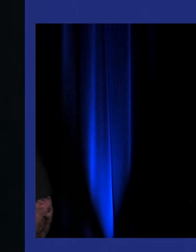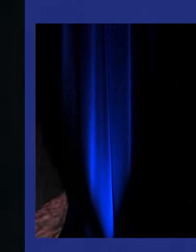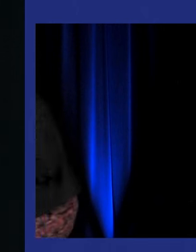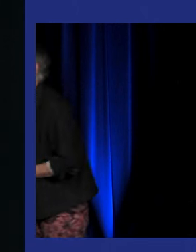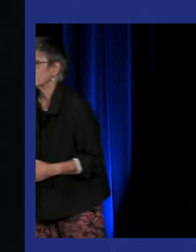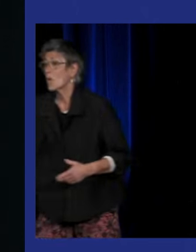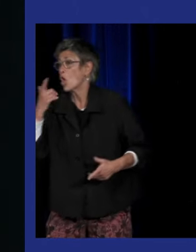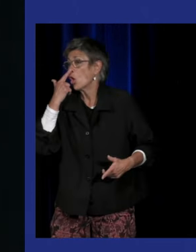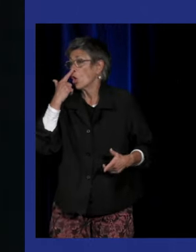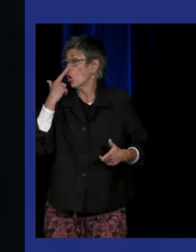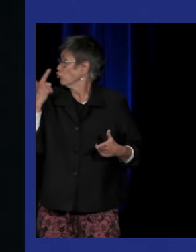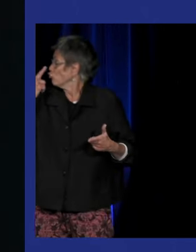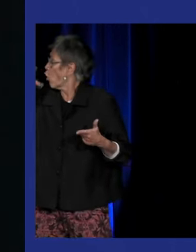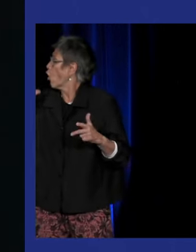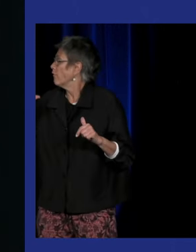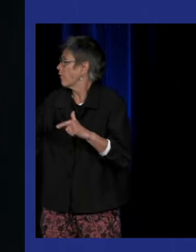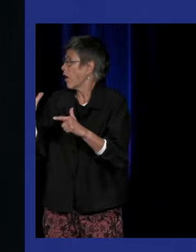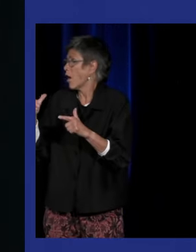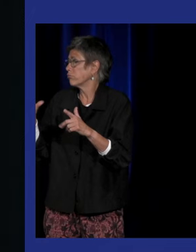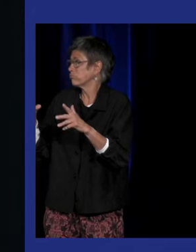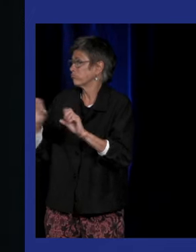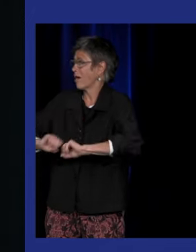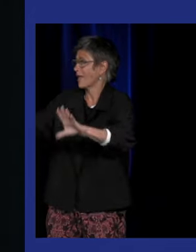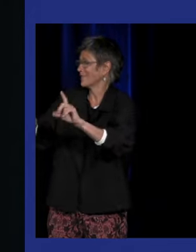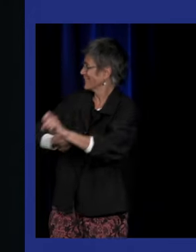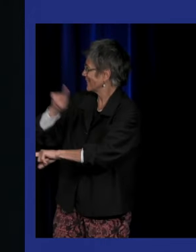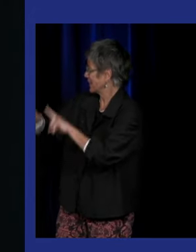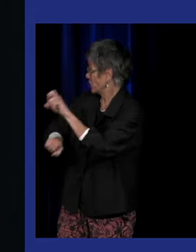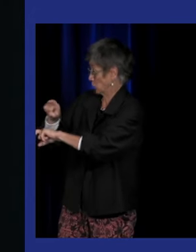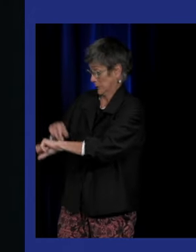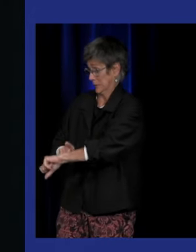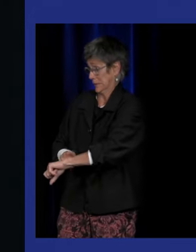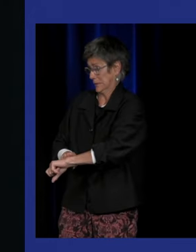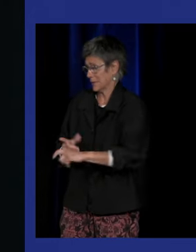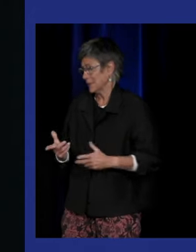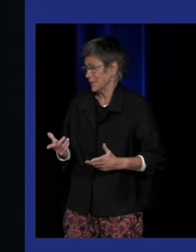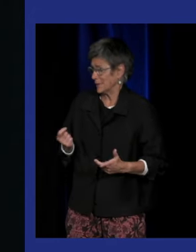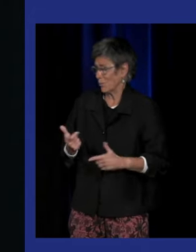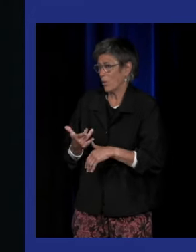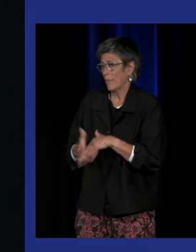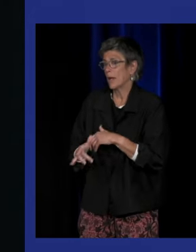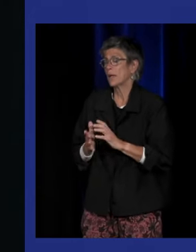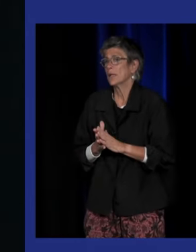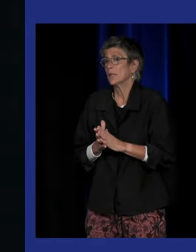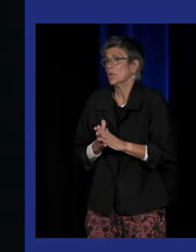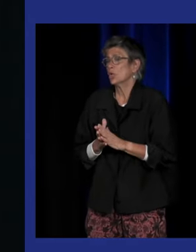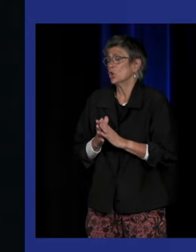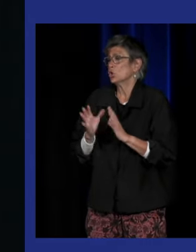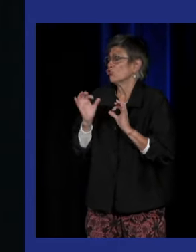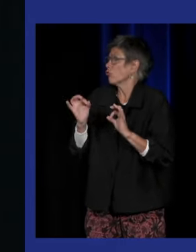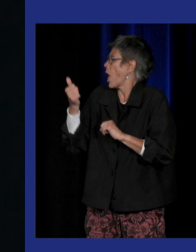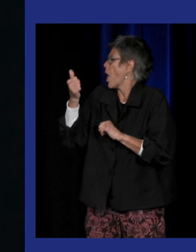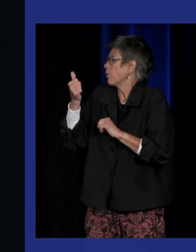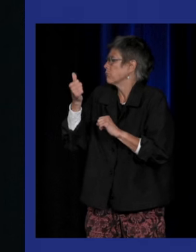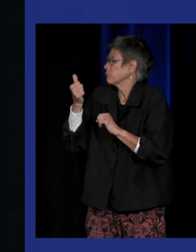on va passer aux questions de public parce qu'on est déjà un peu tard la seule chose que je